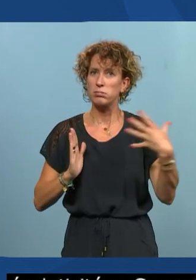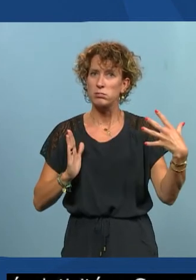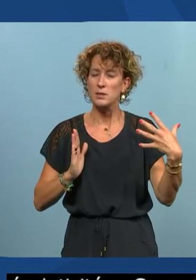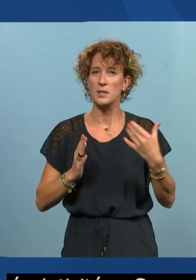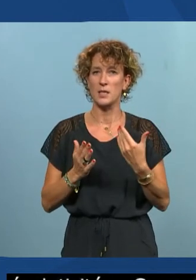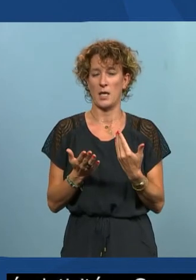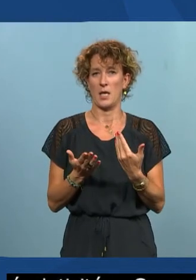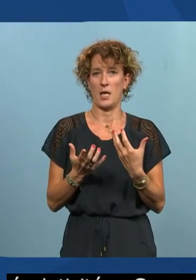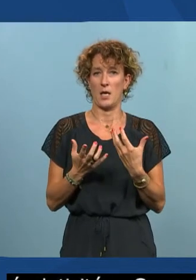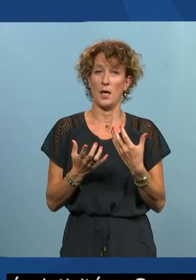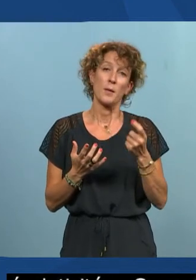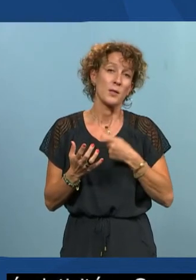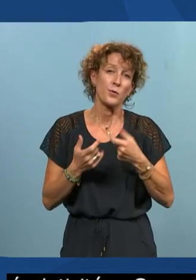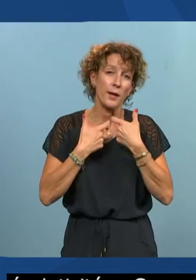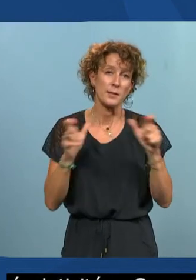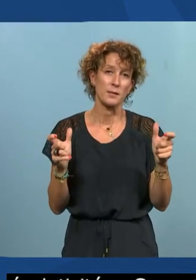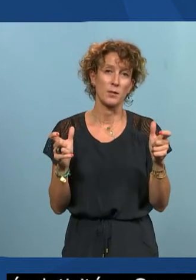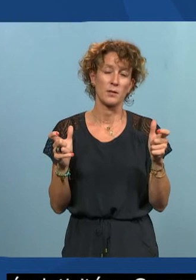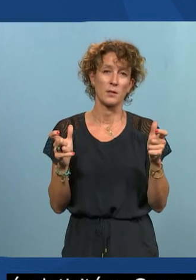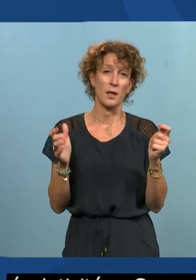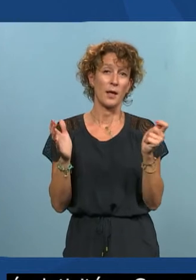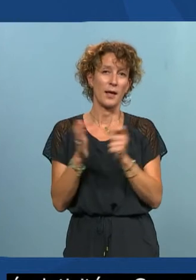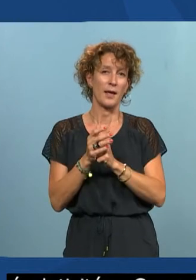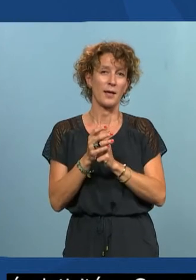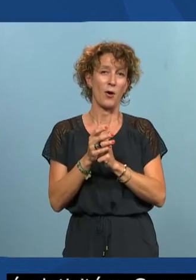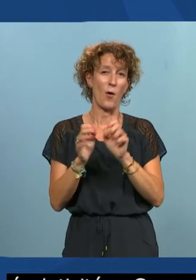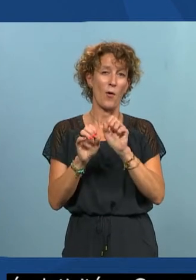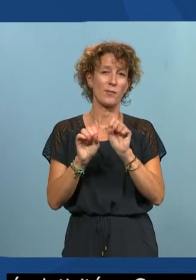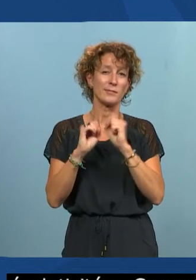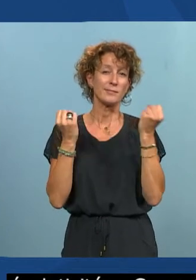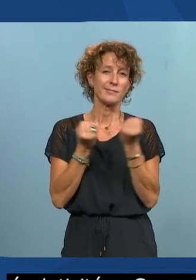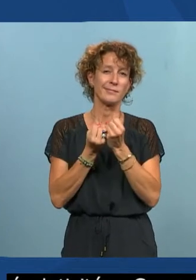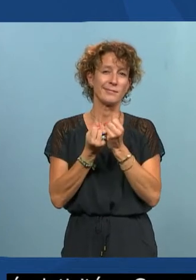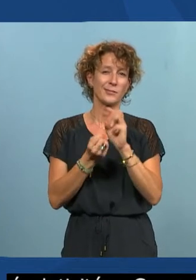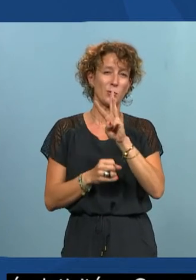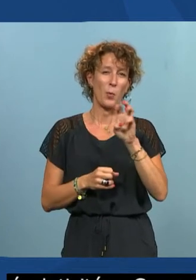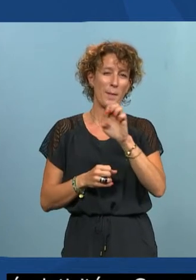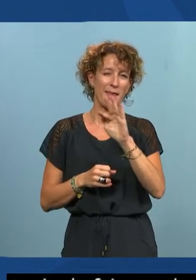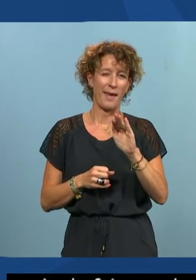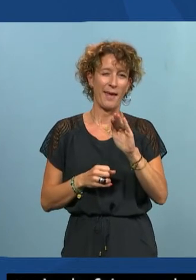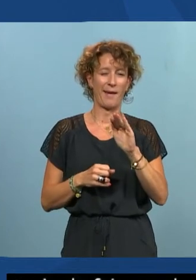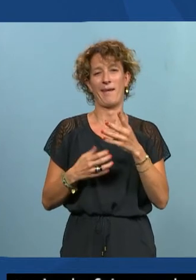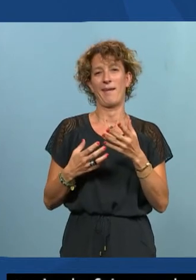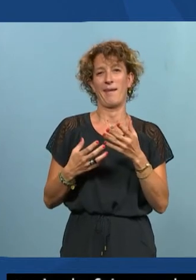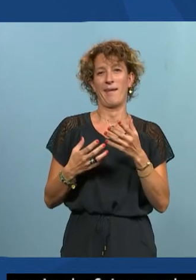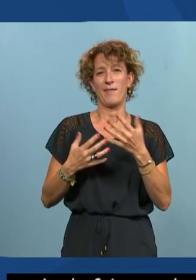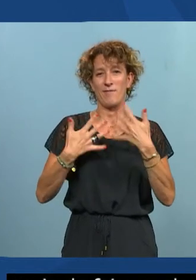et de faire quelque chose accessible dès qu'on aura fini le webinaire j'espère que vous aurez envie de faire accessible et là c'est le respect des standards